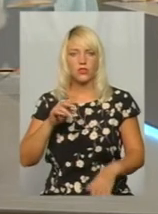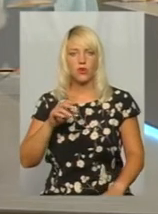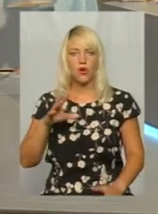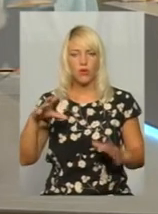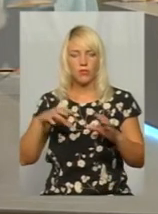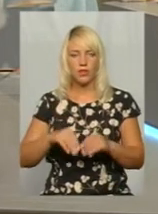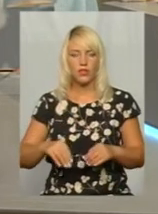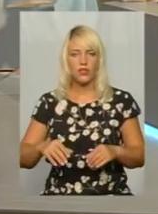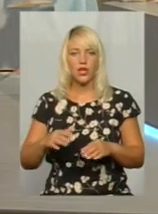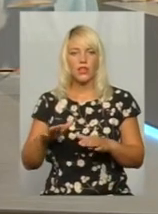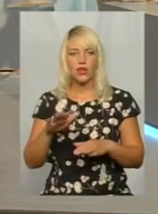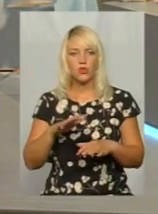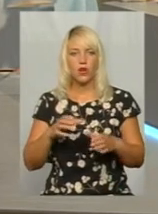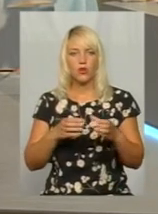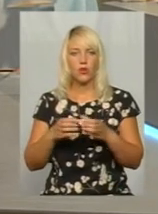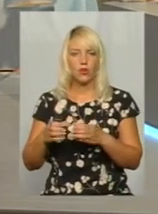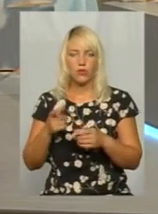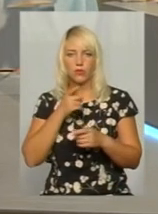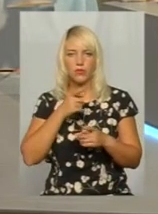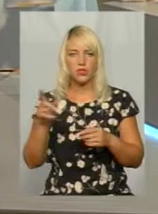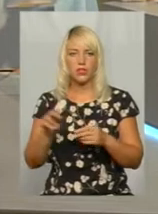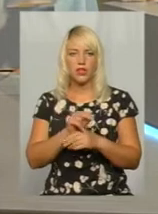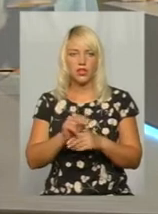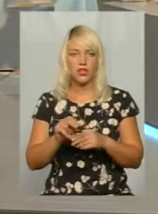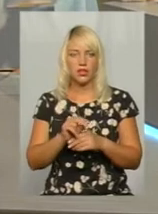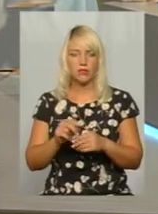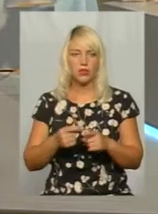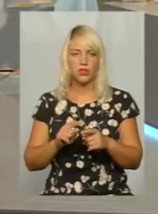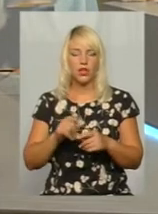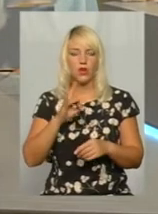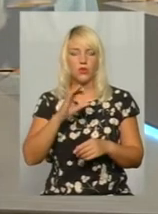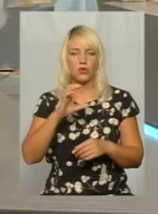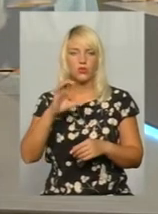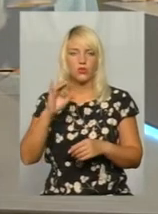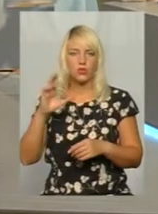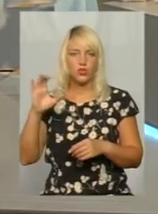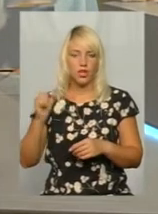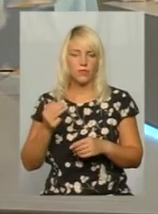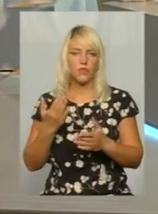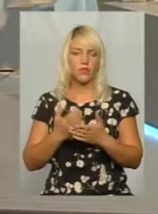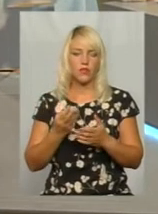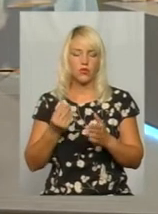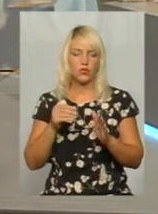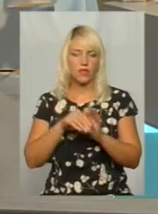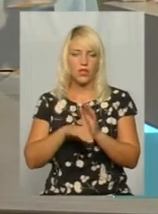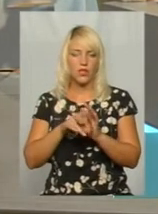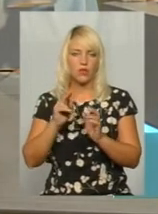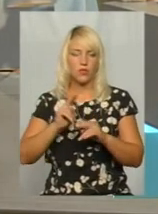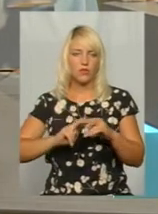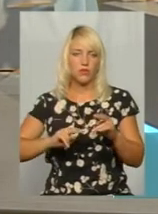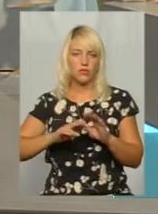громадою під час ремонту автомобільної дороги під'їзду до села Росош також закладаються кошти на будівництво майданчика.